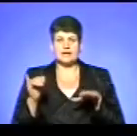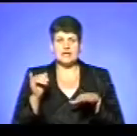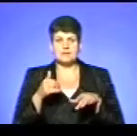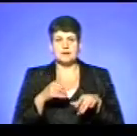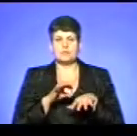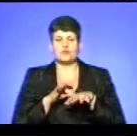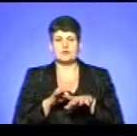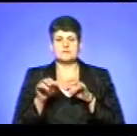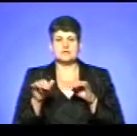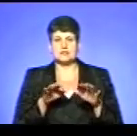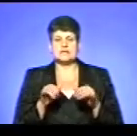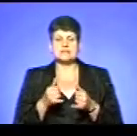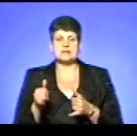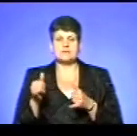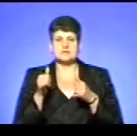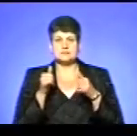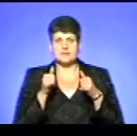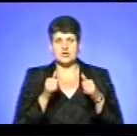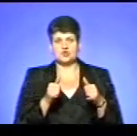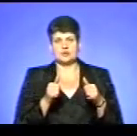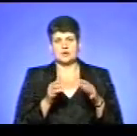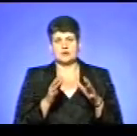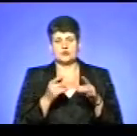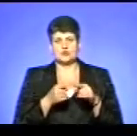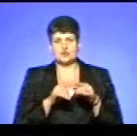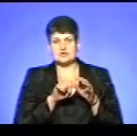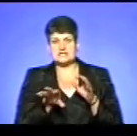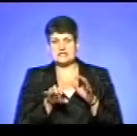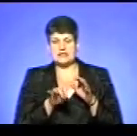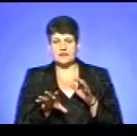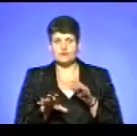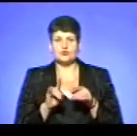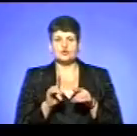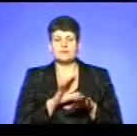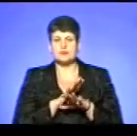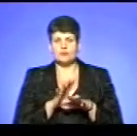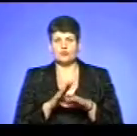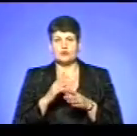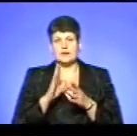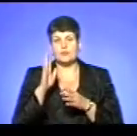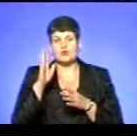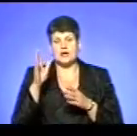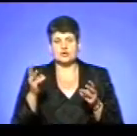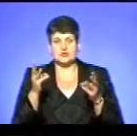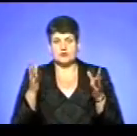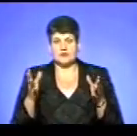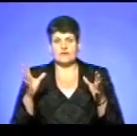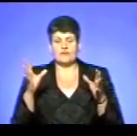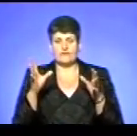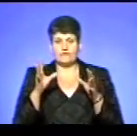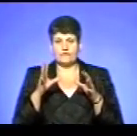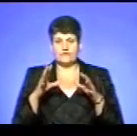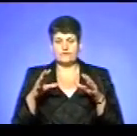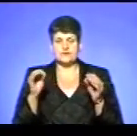здійснюємо заходи забезпечені безпечного цього зливу. Ну, і запобігання, звичайно, подальшого загорання. Та, як речовина, вся запірна